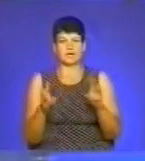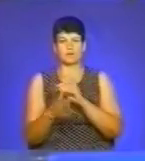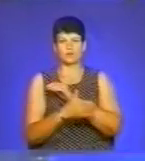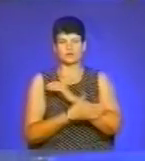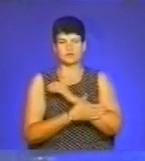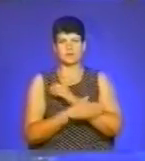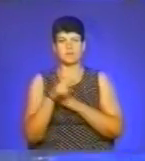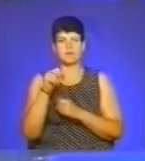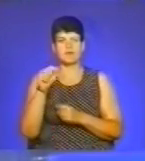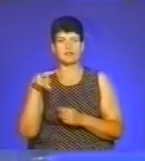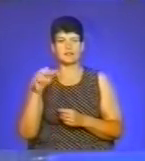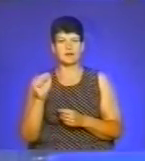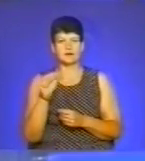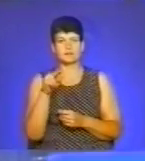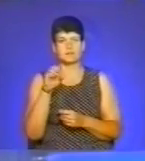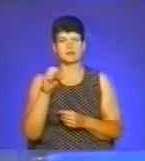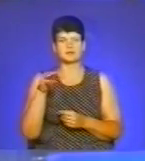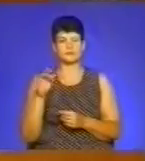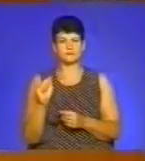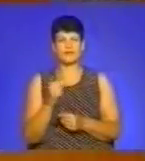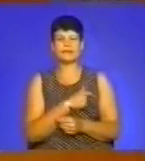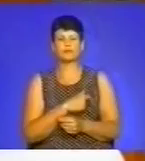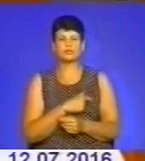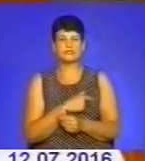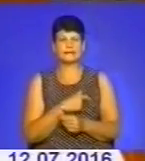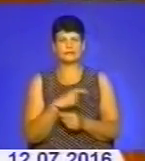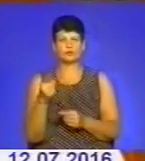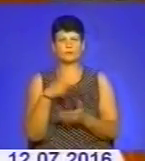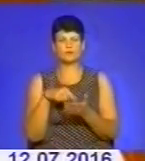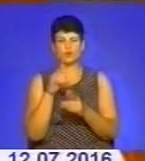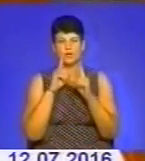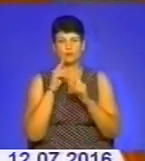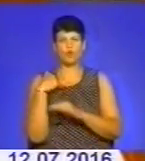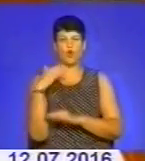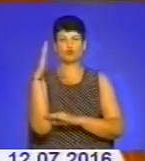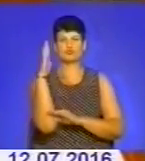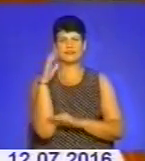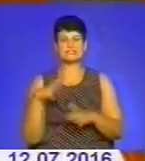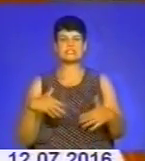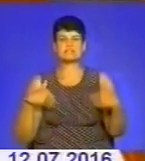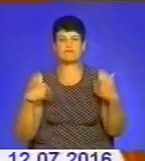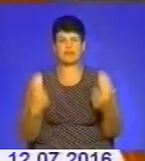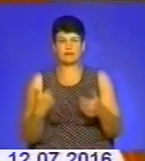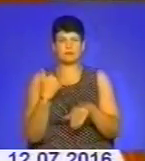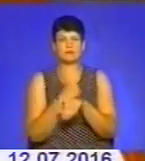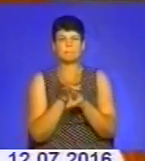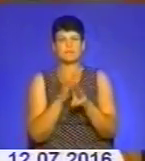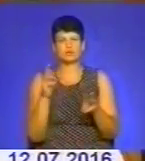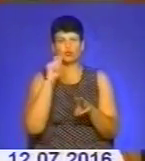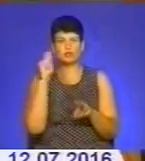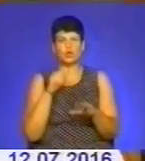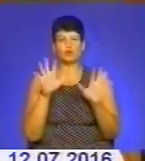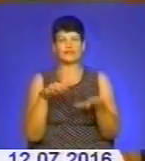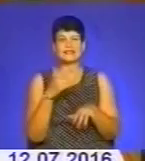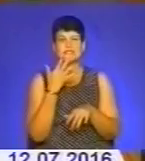Депутати Тернопільської міської ради проголосували за надсилання звернення прем'єр-міністру України та голові Національної комісії, що здійснює